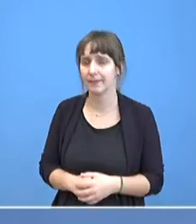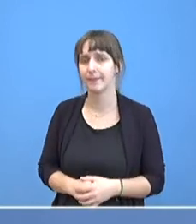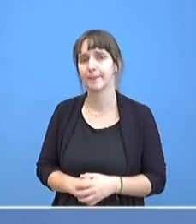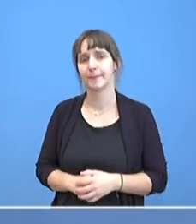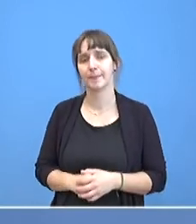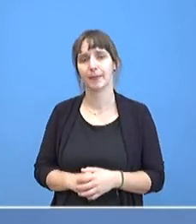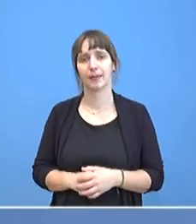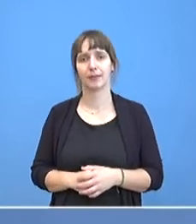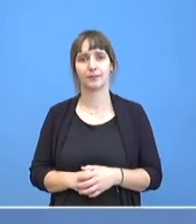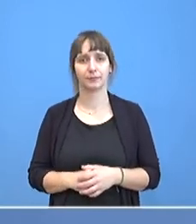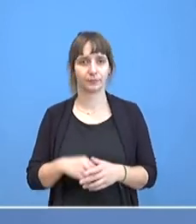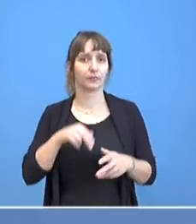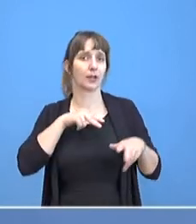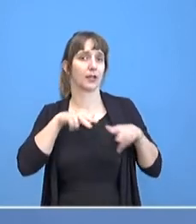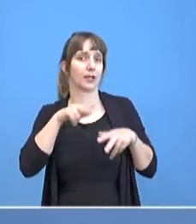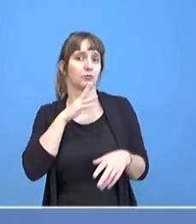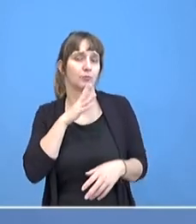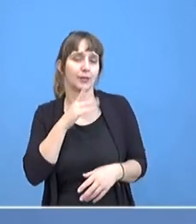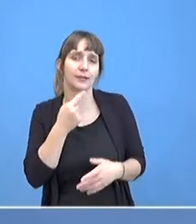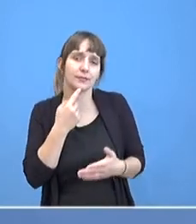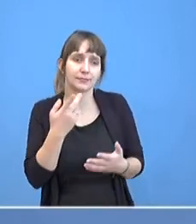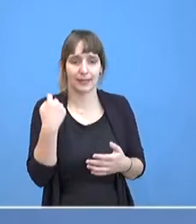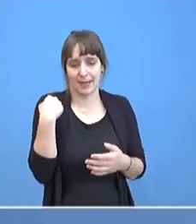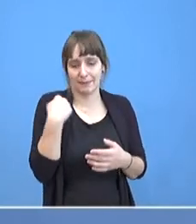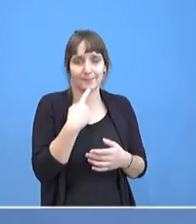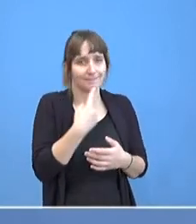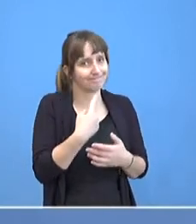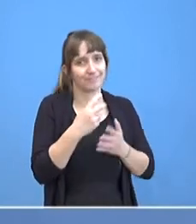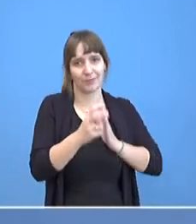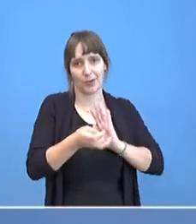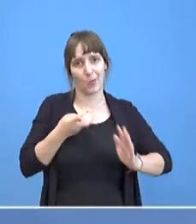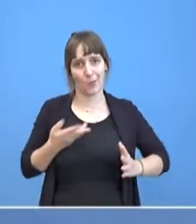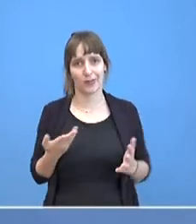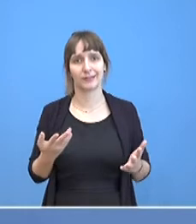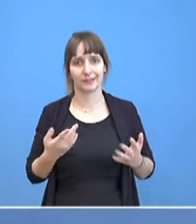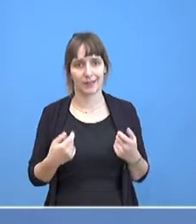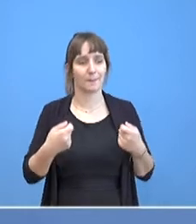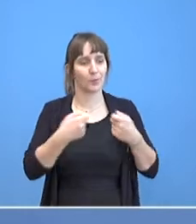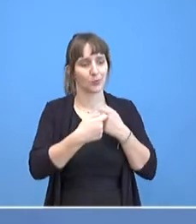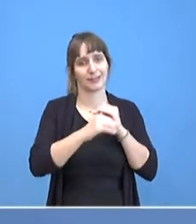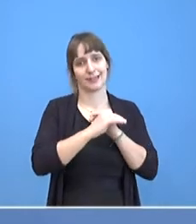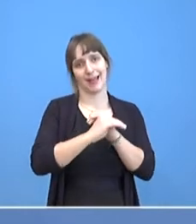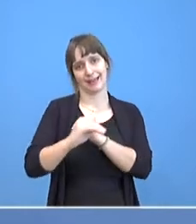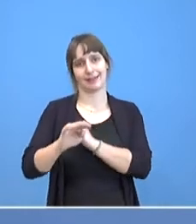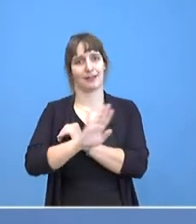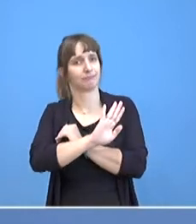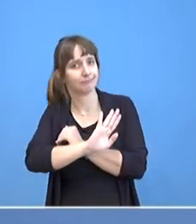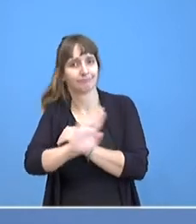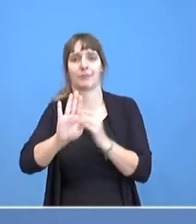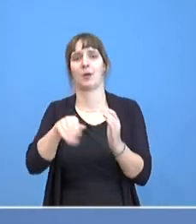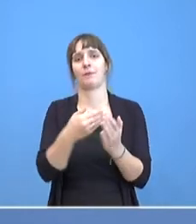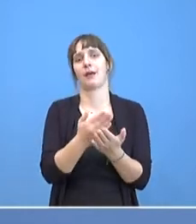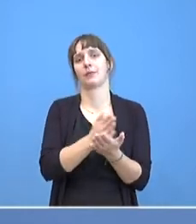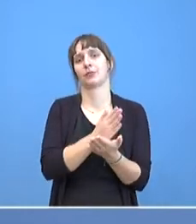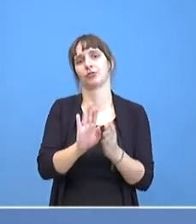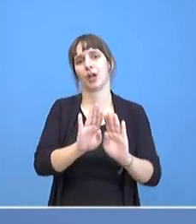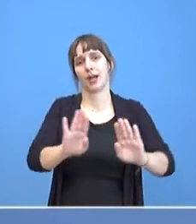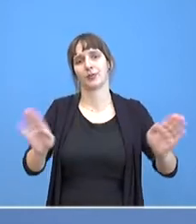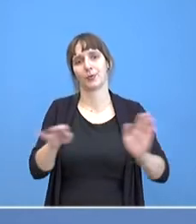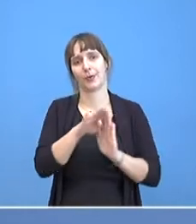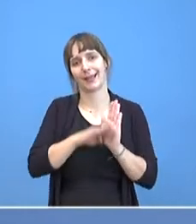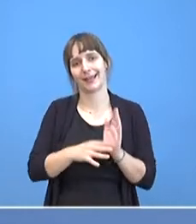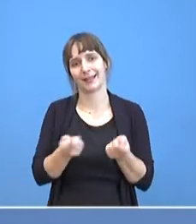Also ich kann nur die Antwort wiederholen, die wir hier gerade gegeben haben. Es ist Sache der Bundesländer, dies zu regeln. Und es gibt einen Beschluss,